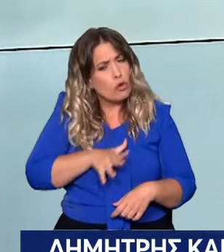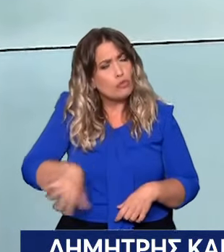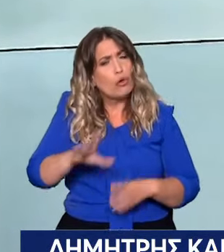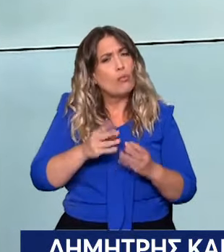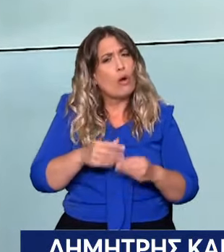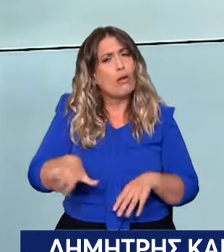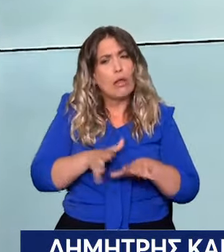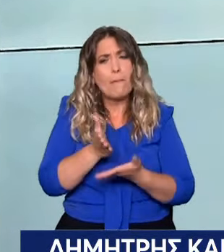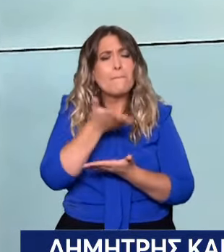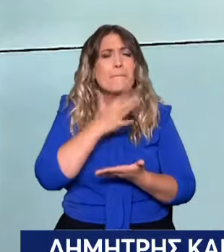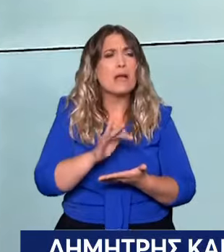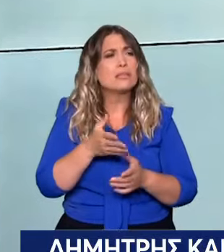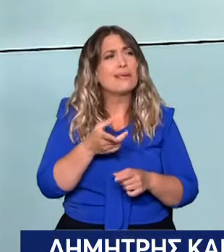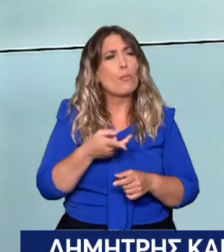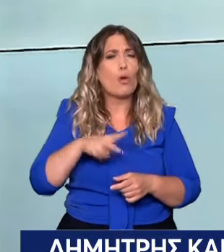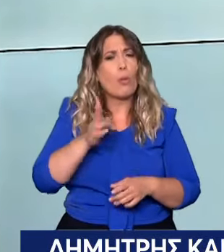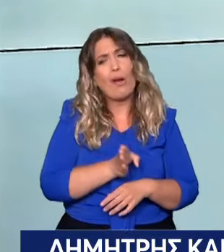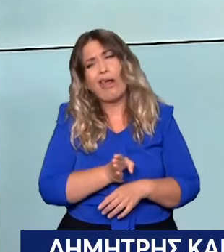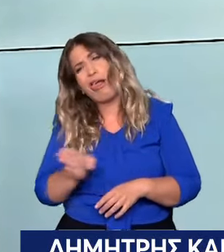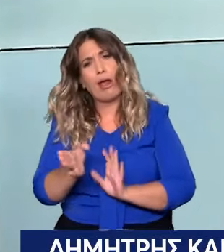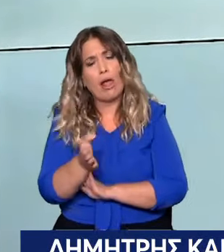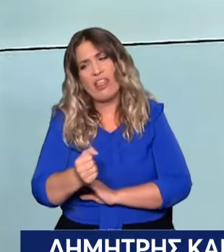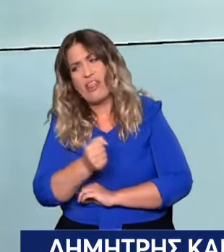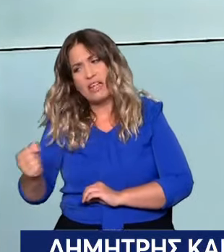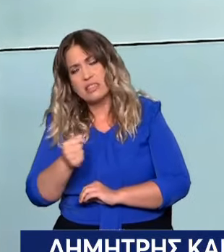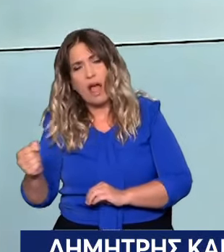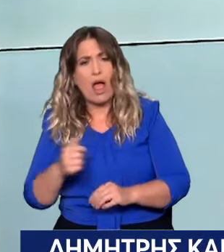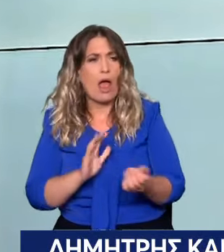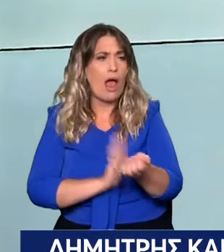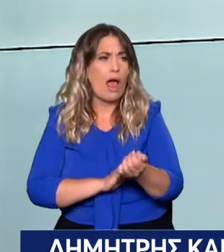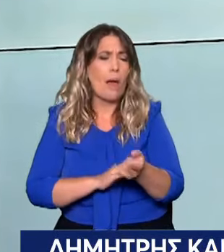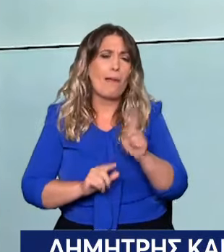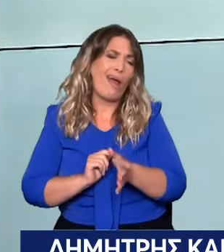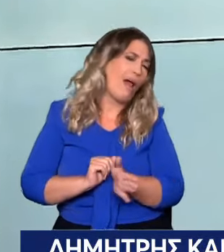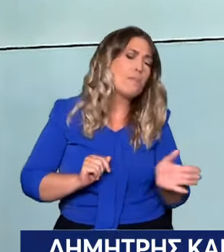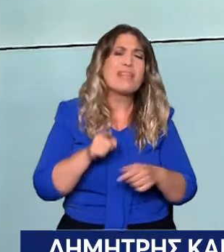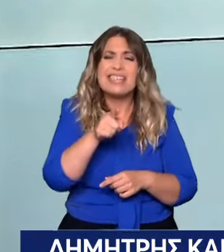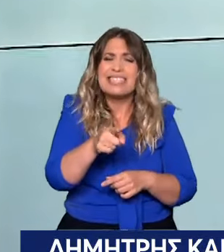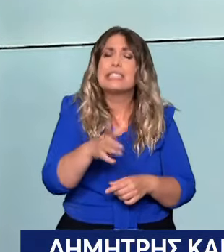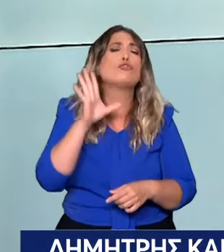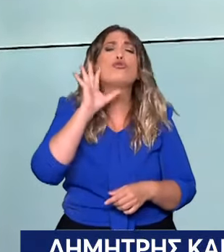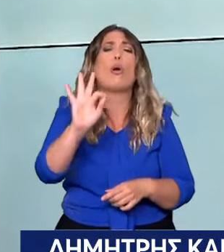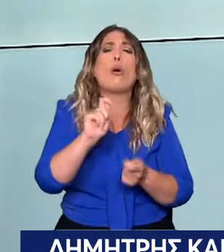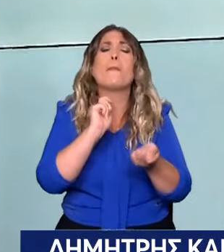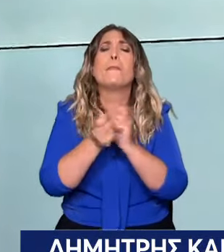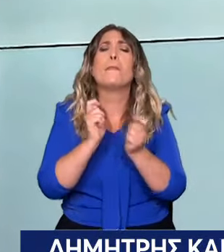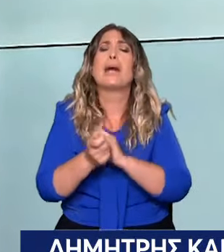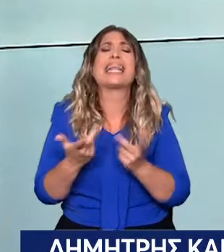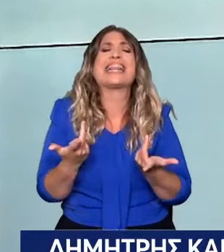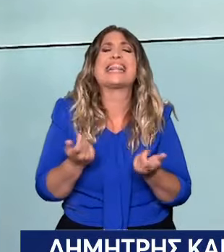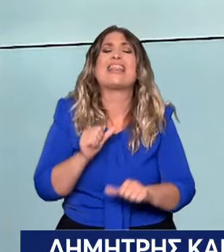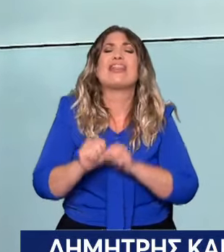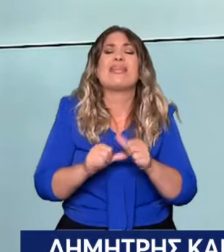Σε αυτούς όλους λοιπόν ψηφίσαντες και εμεί. Τι έχετε να πείτε Ποιες είναι αυτές οι μεταρρυθμίσεις Κοιτάξτε γίνεται